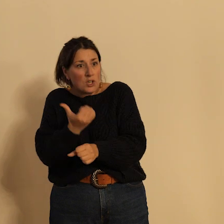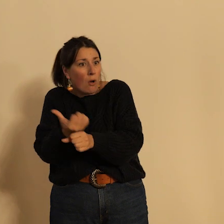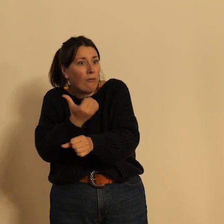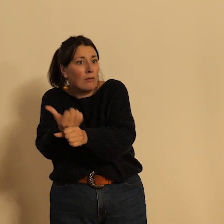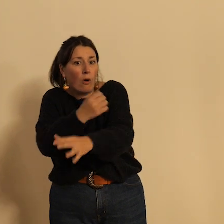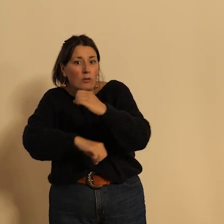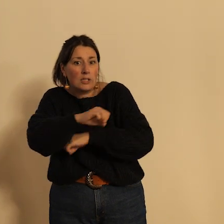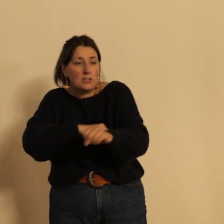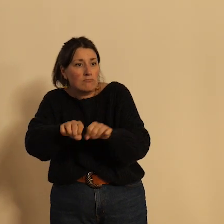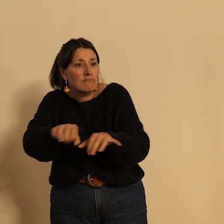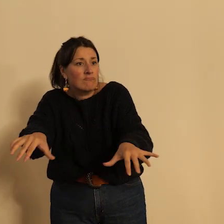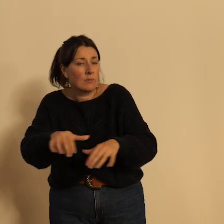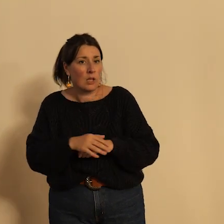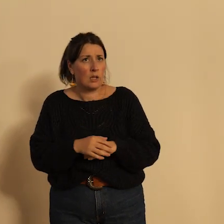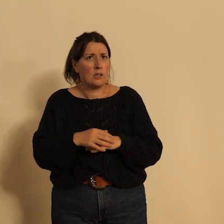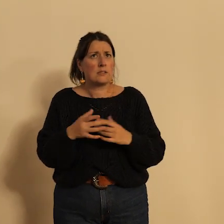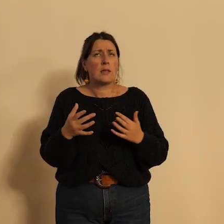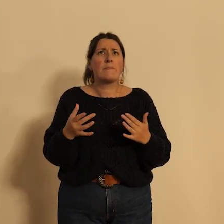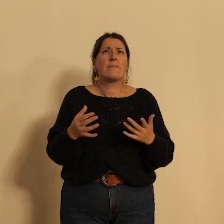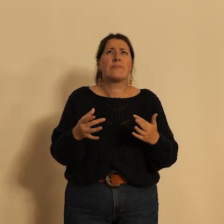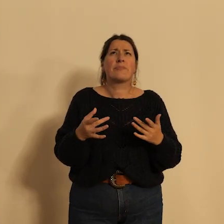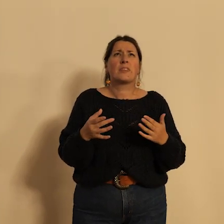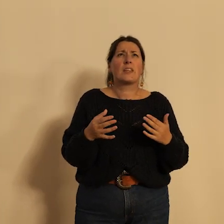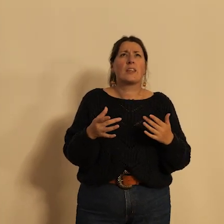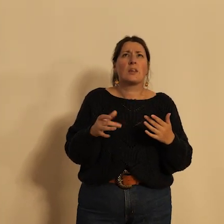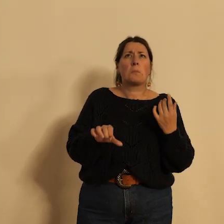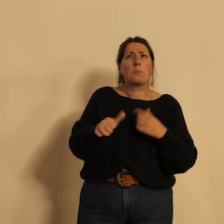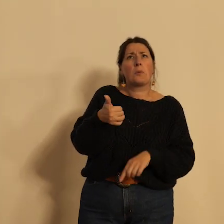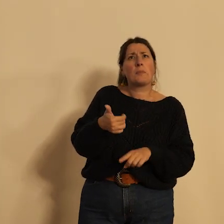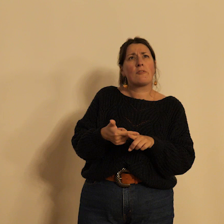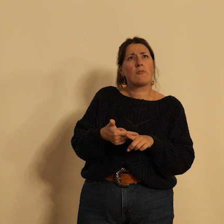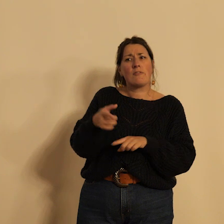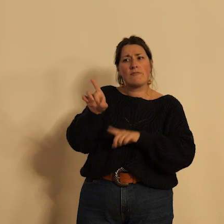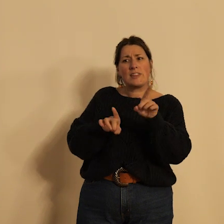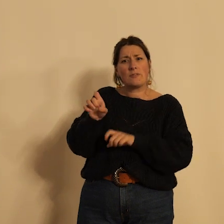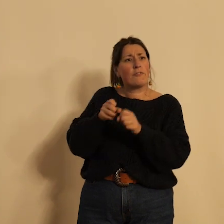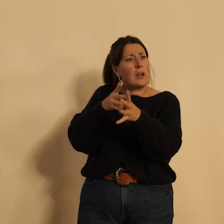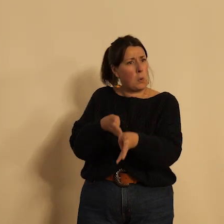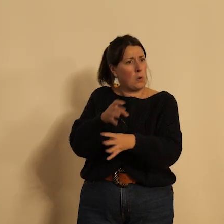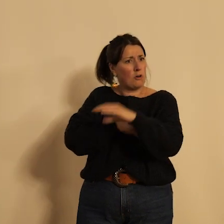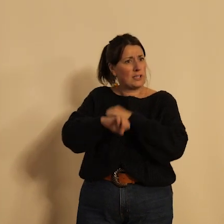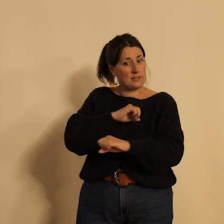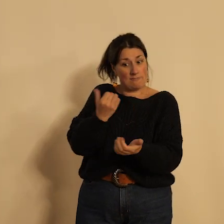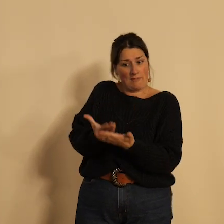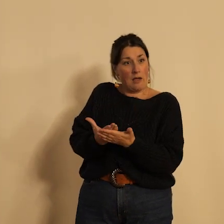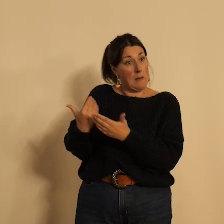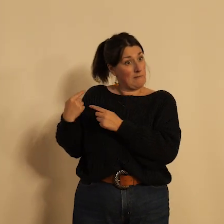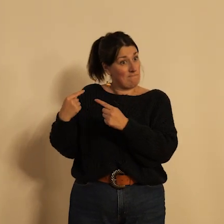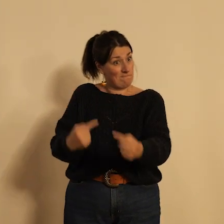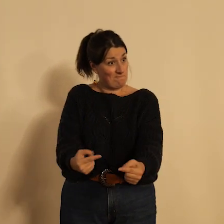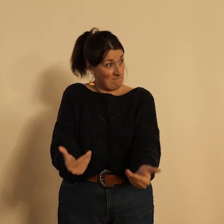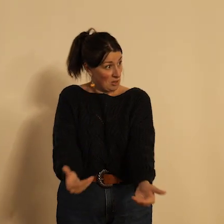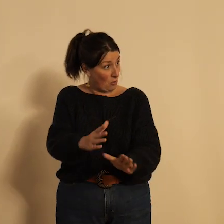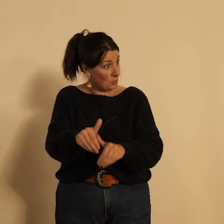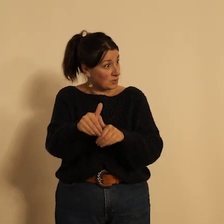l'ancêtre par l'ancêtre c'est la première version de la fête du vélo et qui se continue aujourd'hui madame Galot